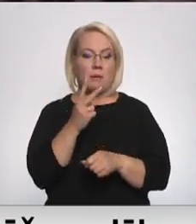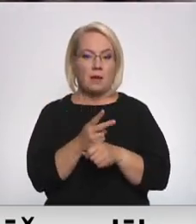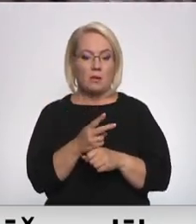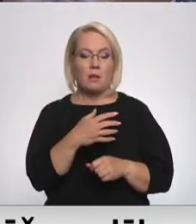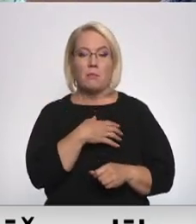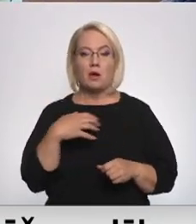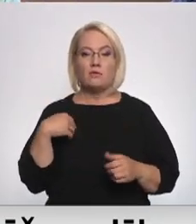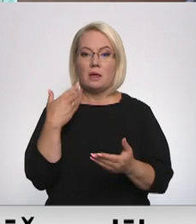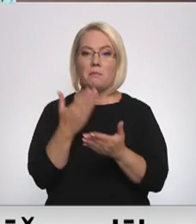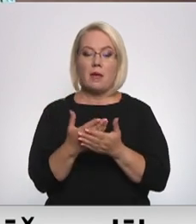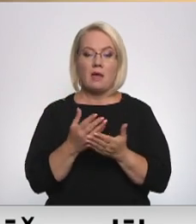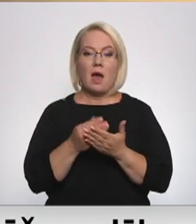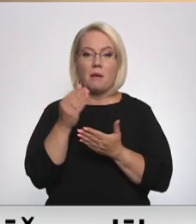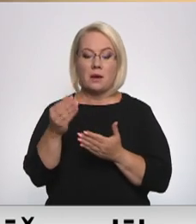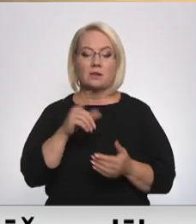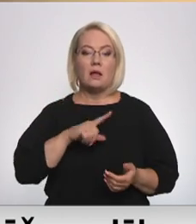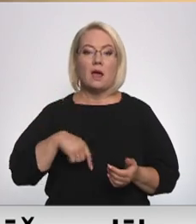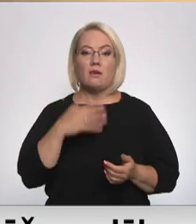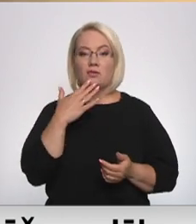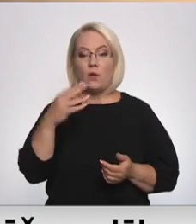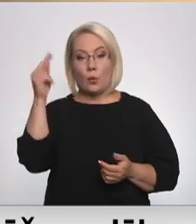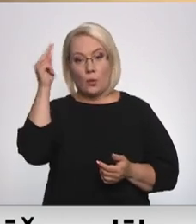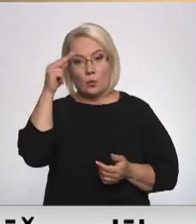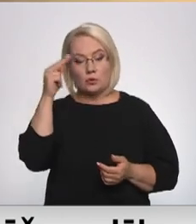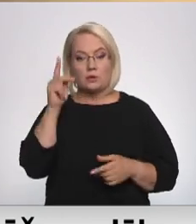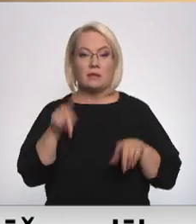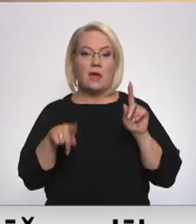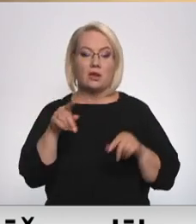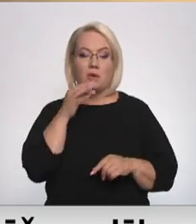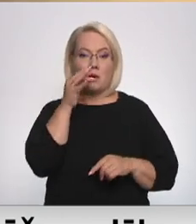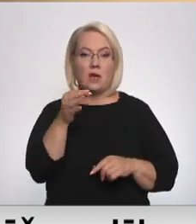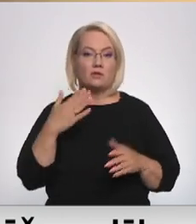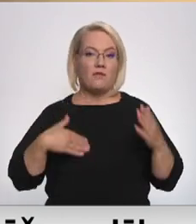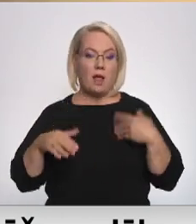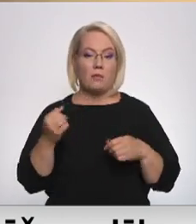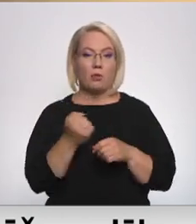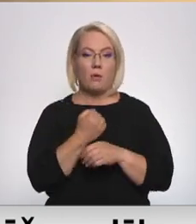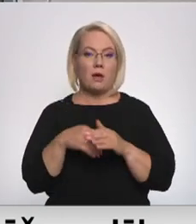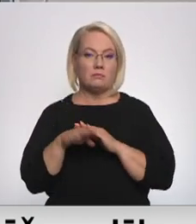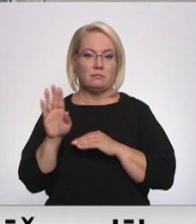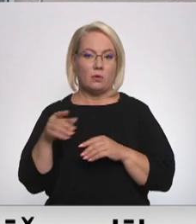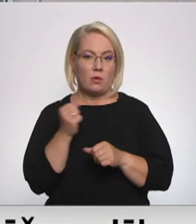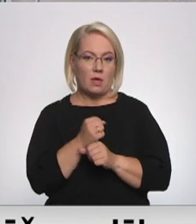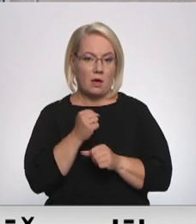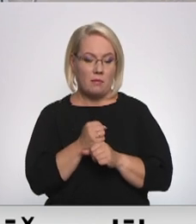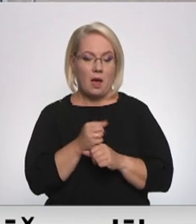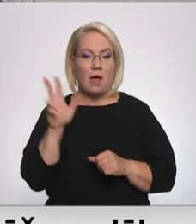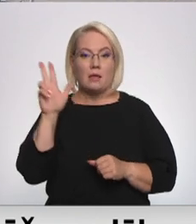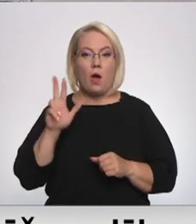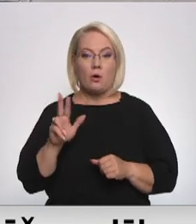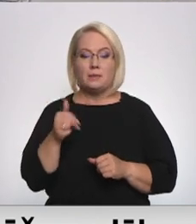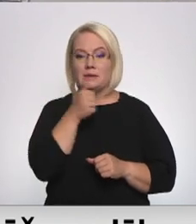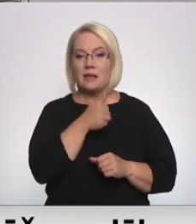pašvaldība piedāvā apmaksātus Latviešu valodas kursus, daži izteikuši vēlmi tomēr aiziet no darba. Savukārt Daugavpils